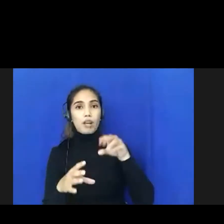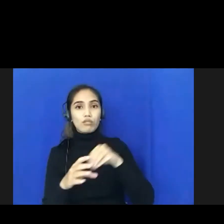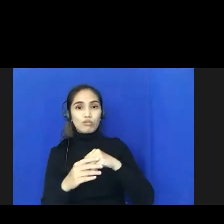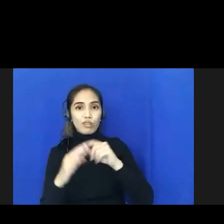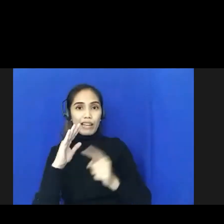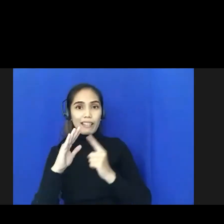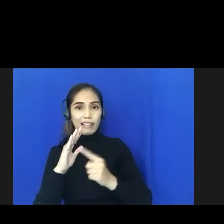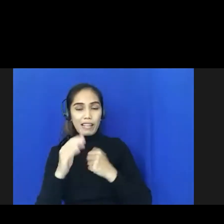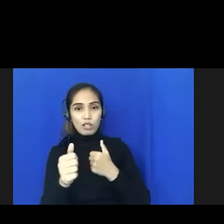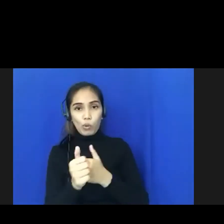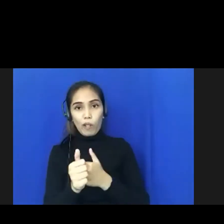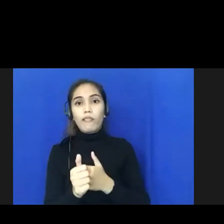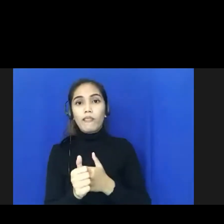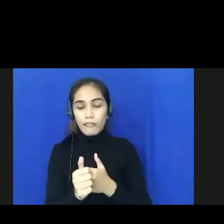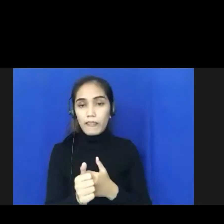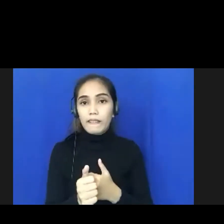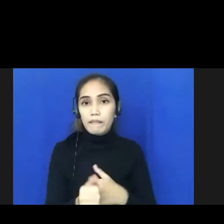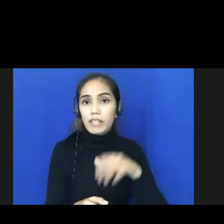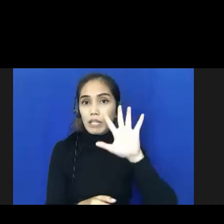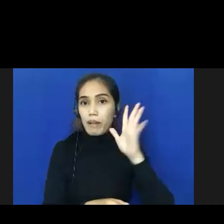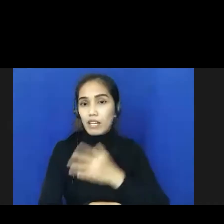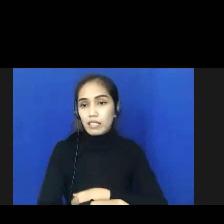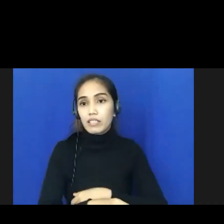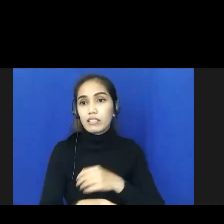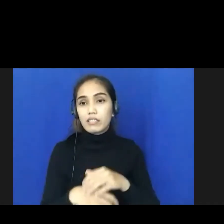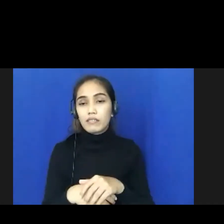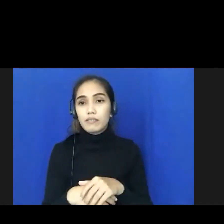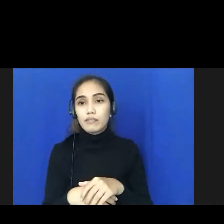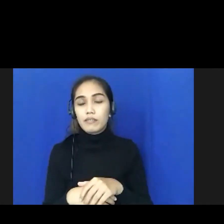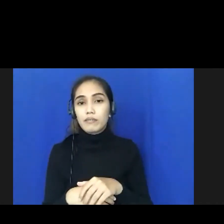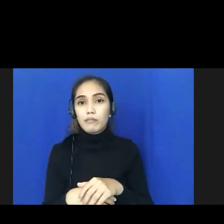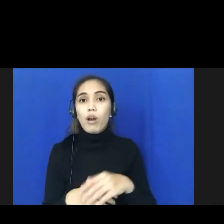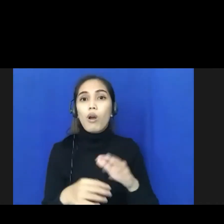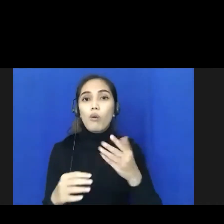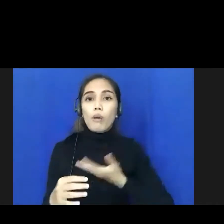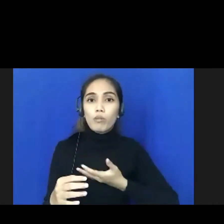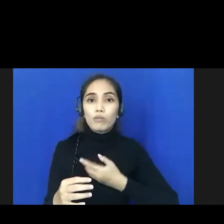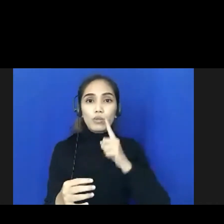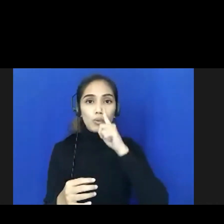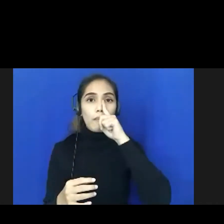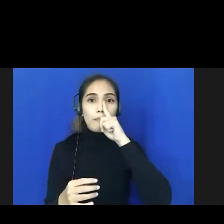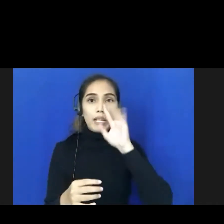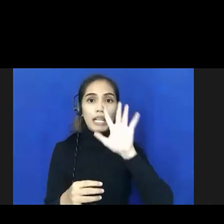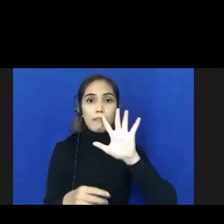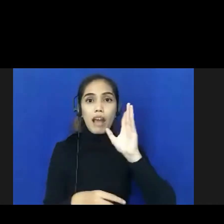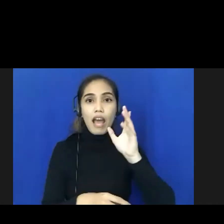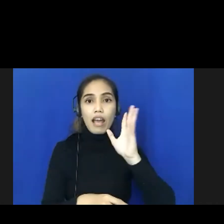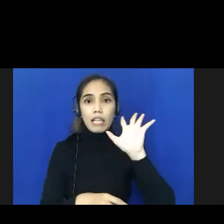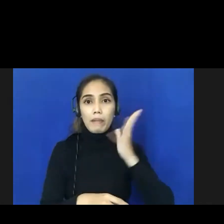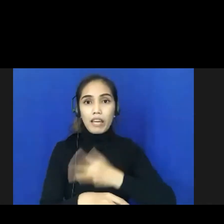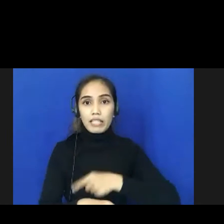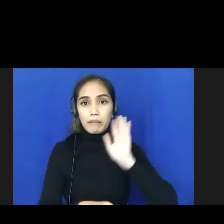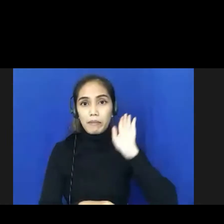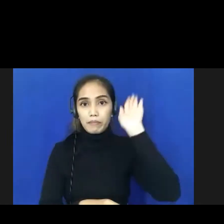melakukan isolasi mendiri lima hari lagi nanti saya akan melakukan pemeriksaan swab